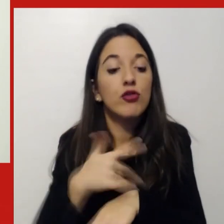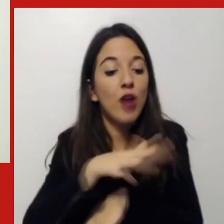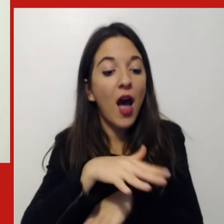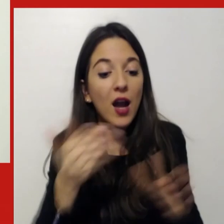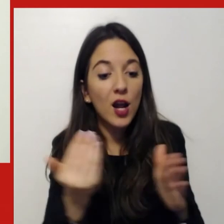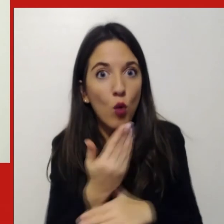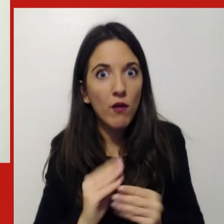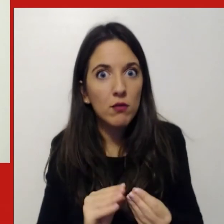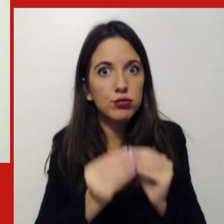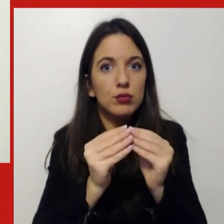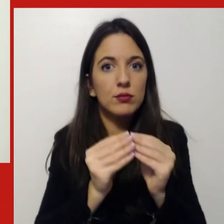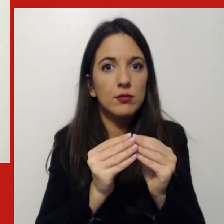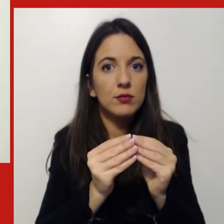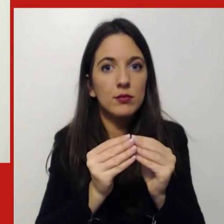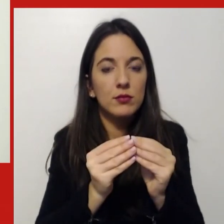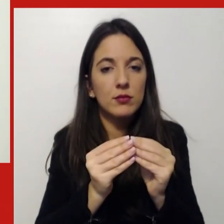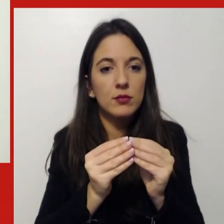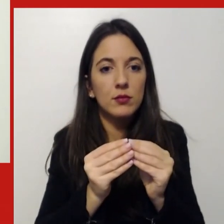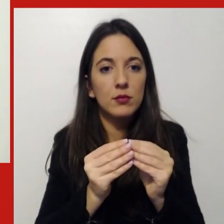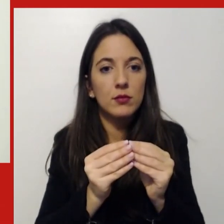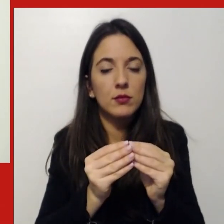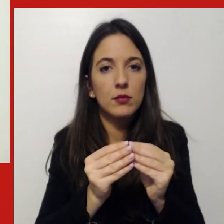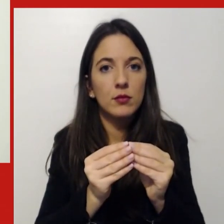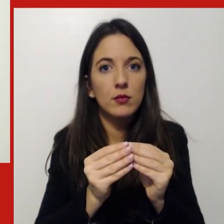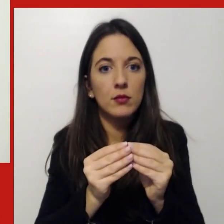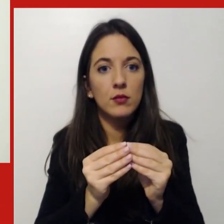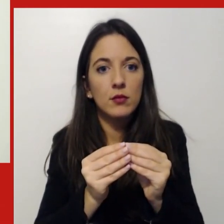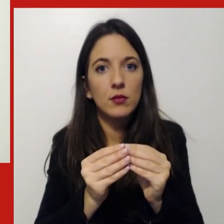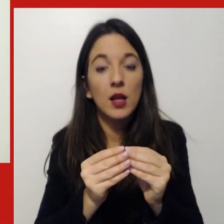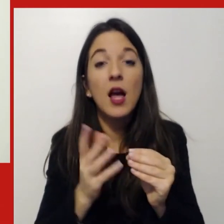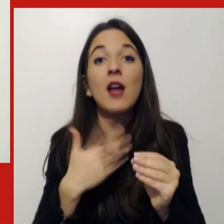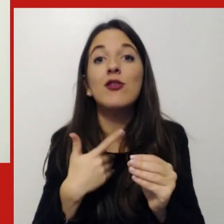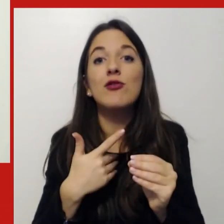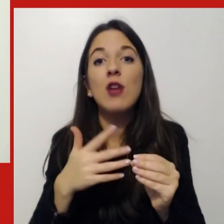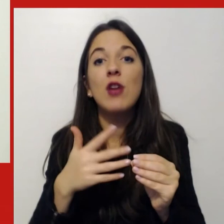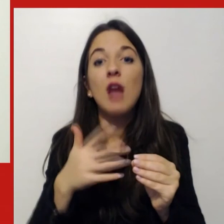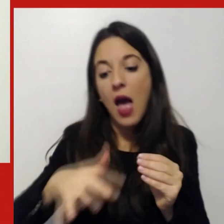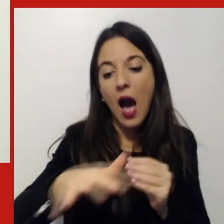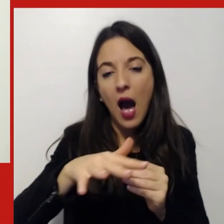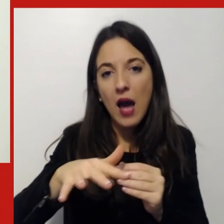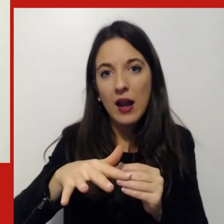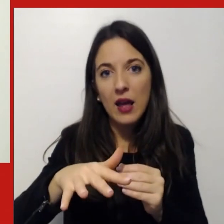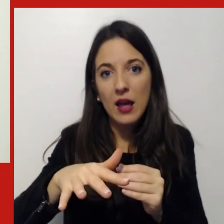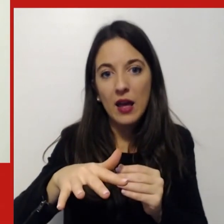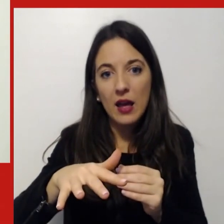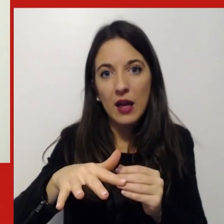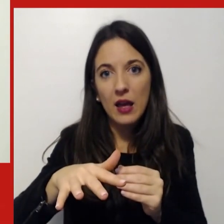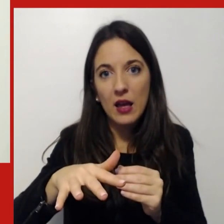addirittura un'inversione in alcuni casi dello spopolamento di aree interne e città del sud quindi